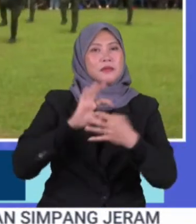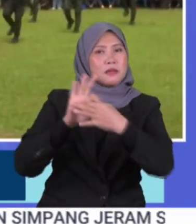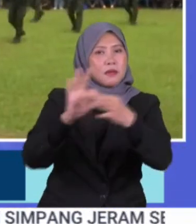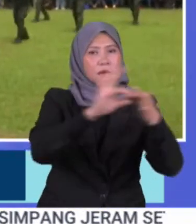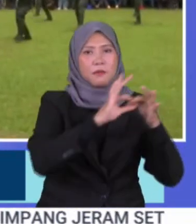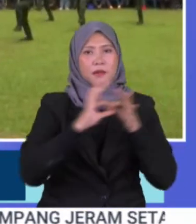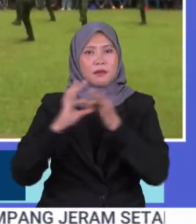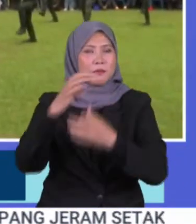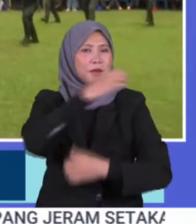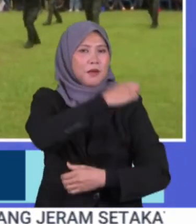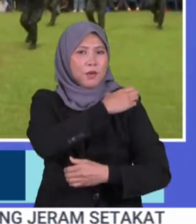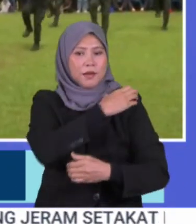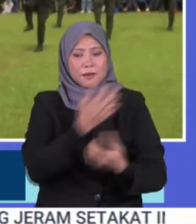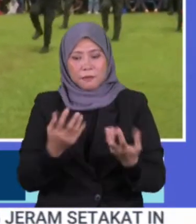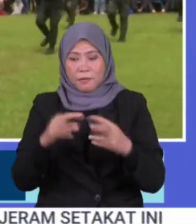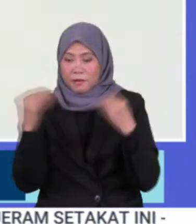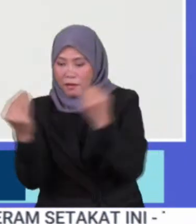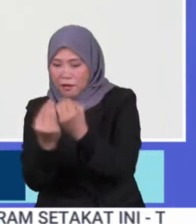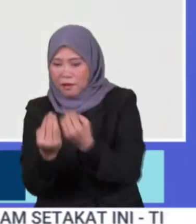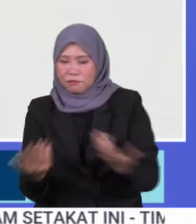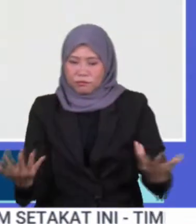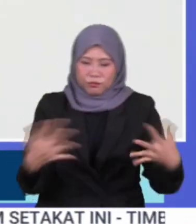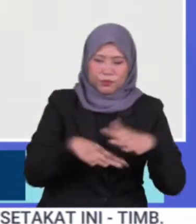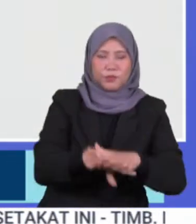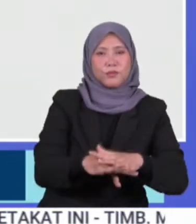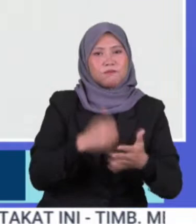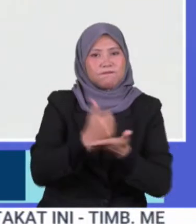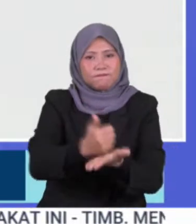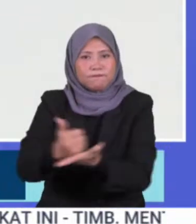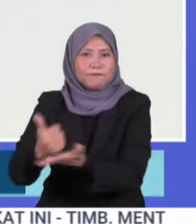pegawai dengan masyarakat di kawasan perumahan